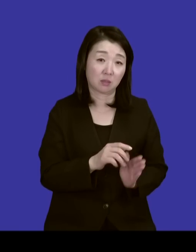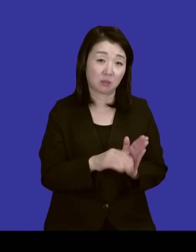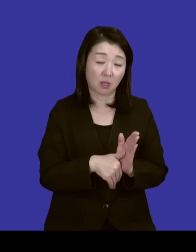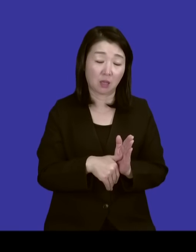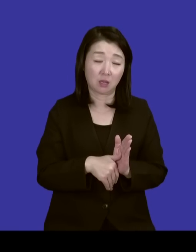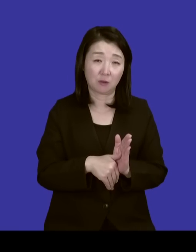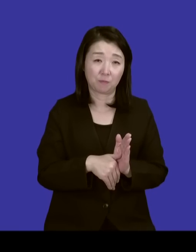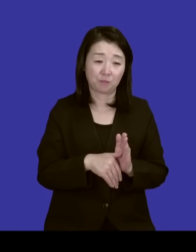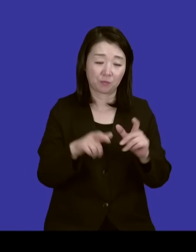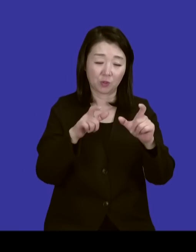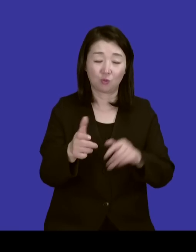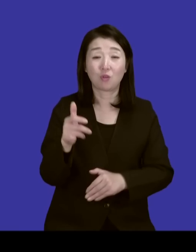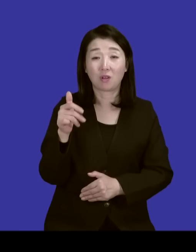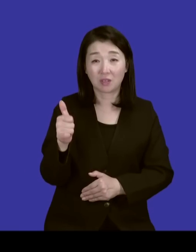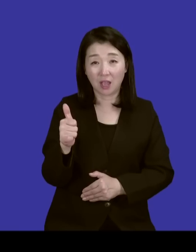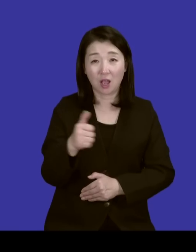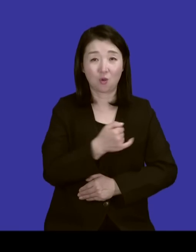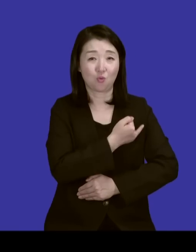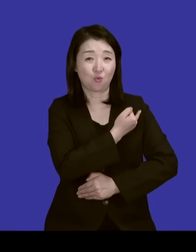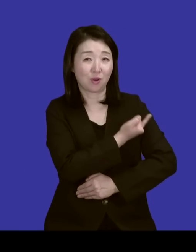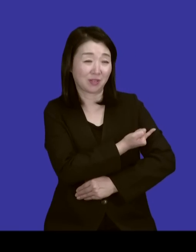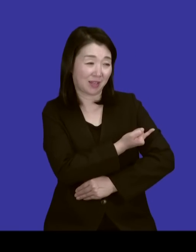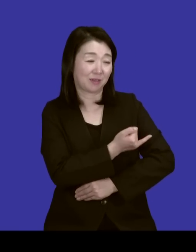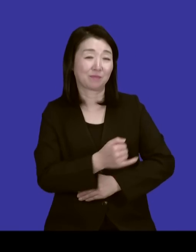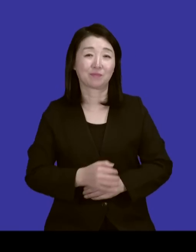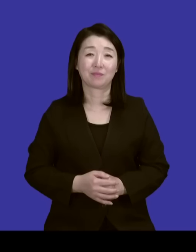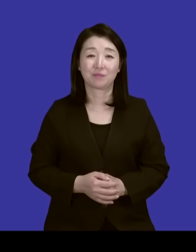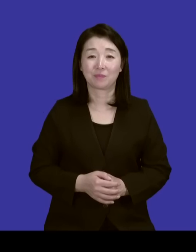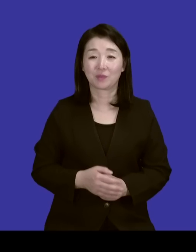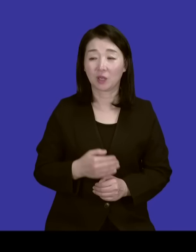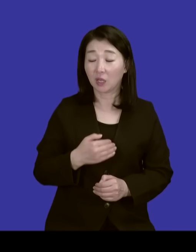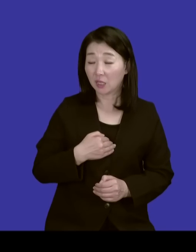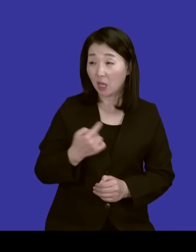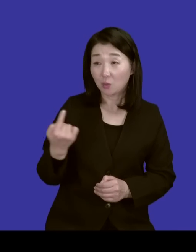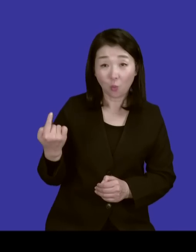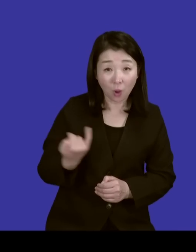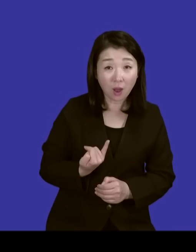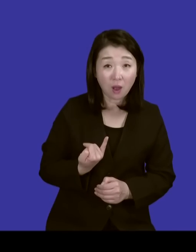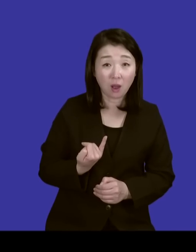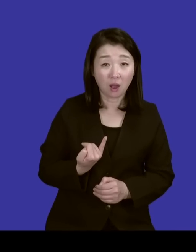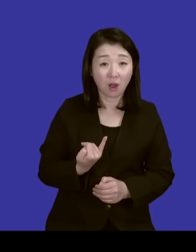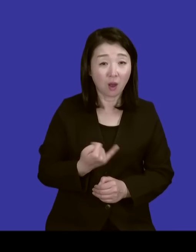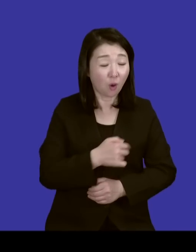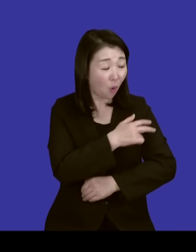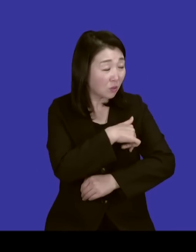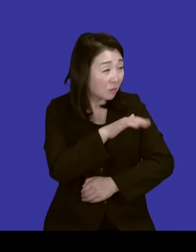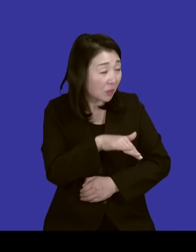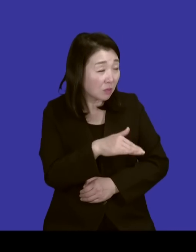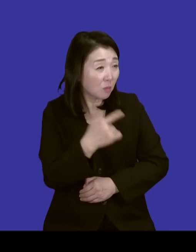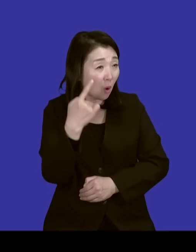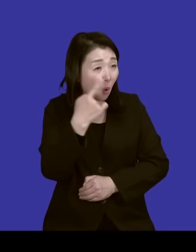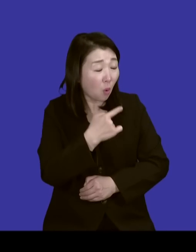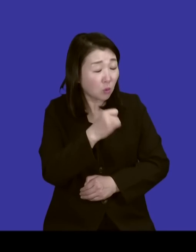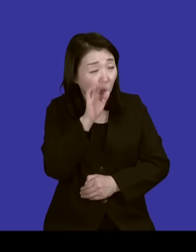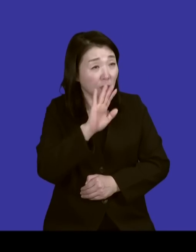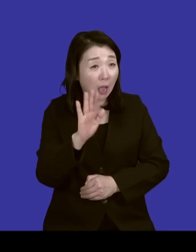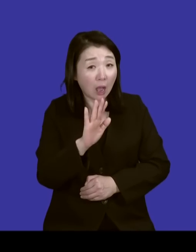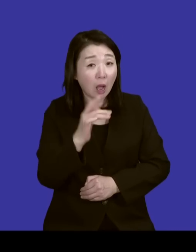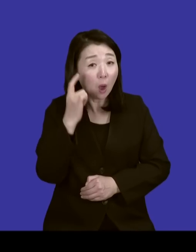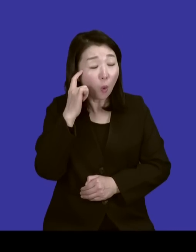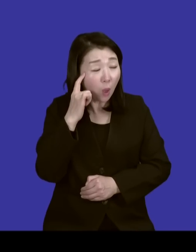구역장님이에요. 어떤 권사님인데 저를 쫓아 나오시더니 어휴 집사님 보니까 얼굴이 안 되겠다고